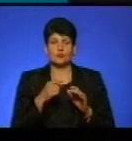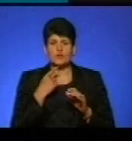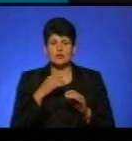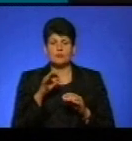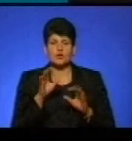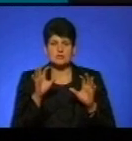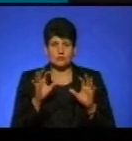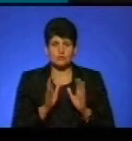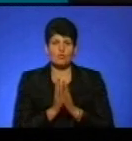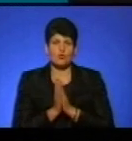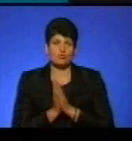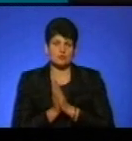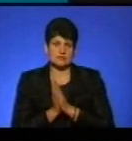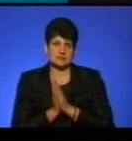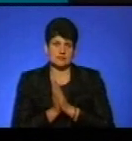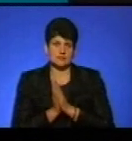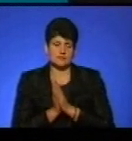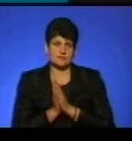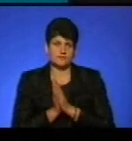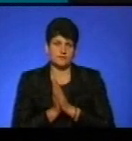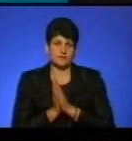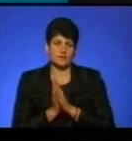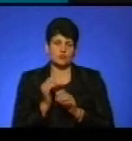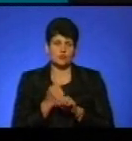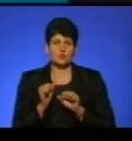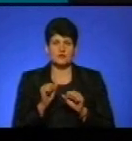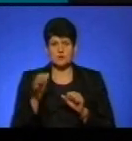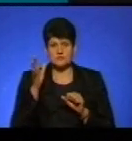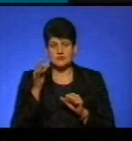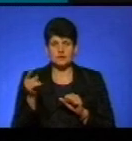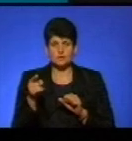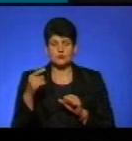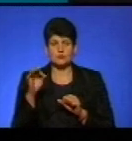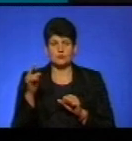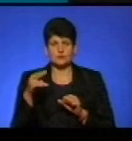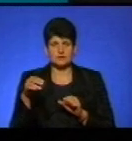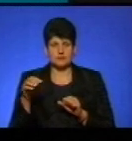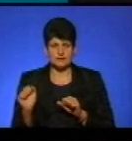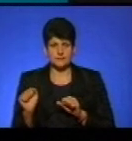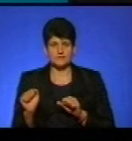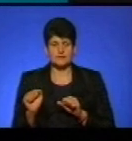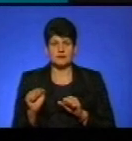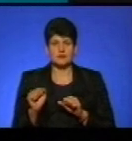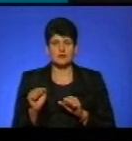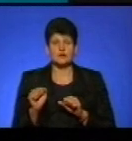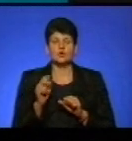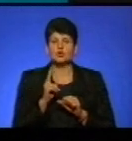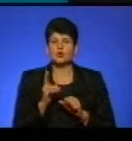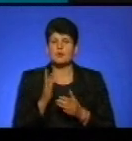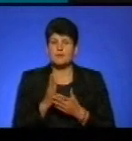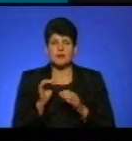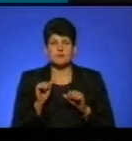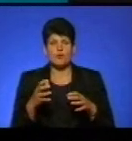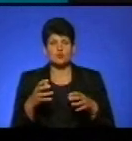сьогодні. Ми попросили очільницю управління освіти Тернопільської обласної державної адміністрації, хто має право